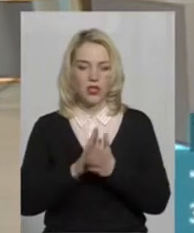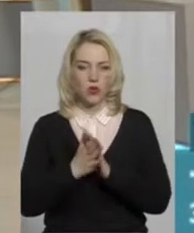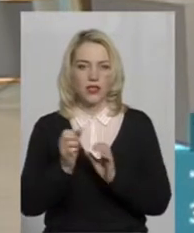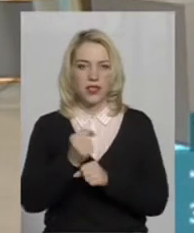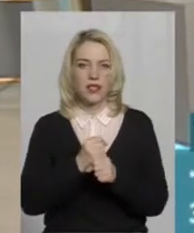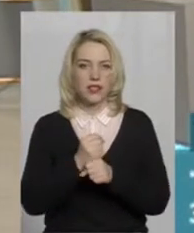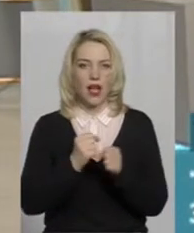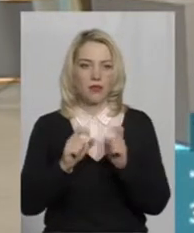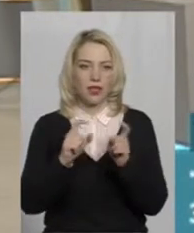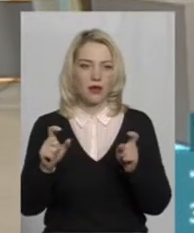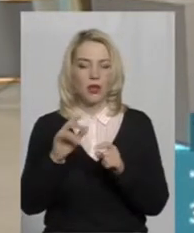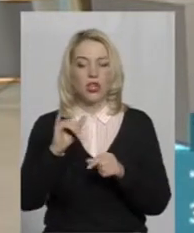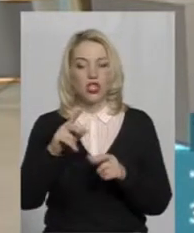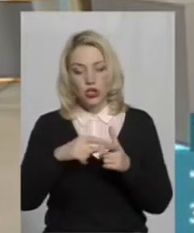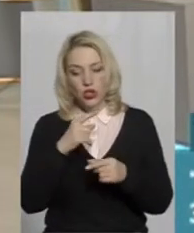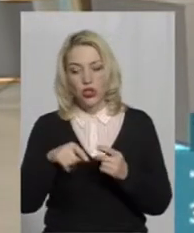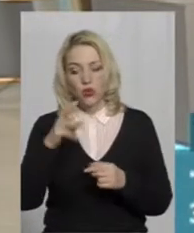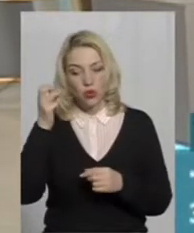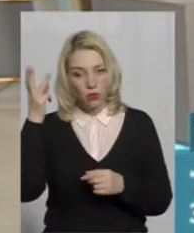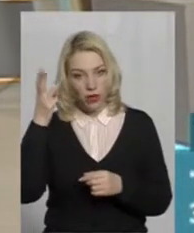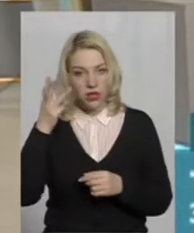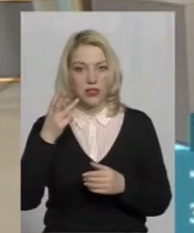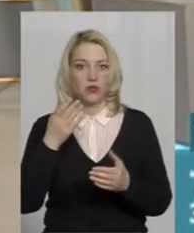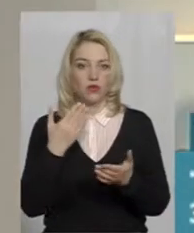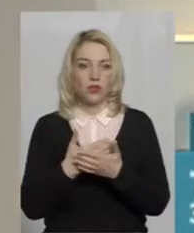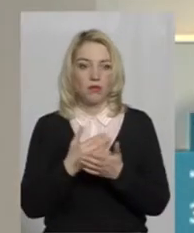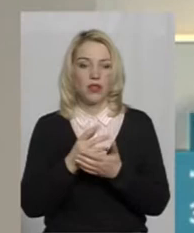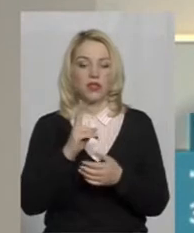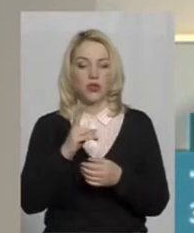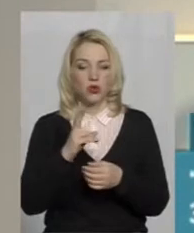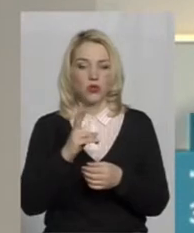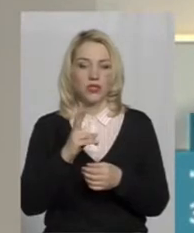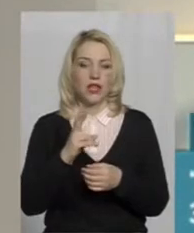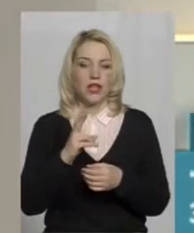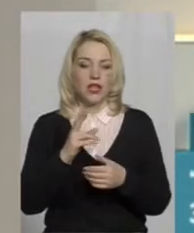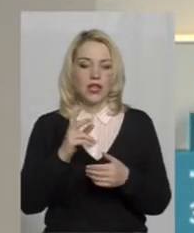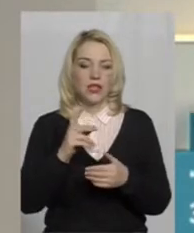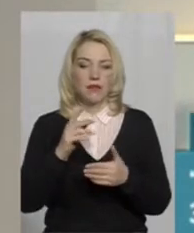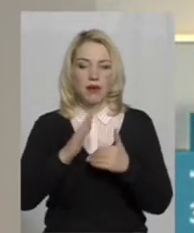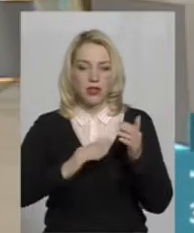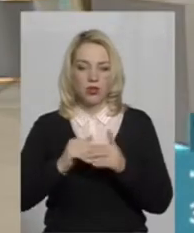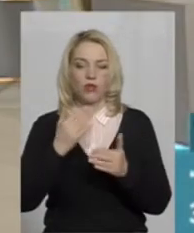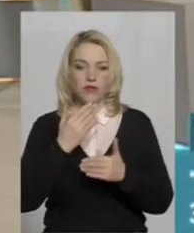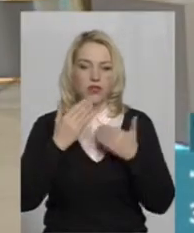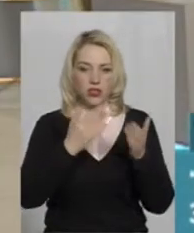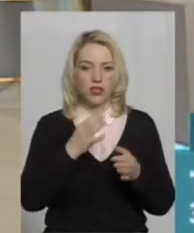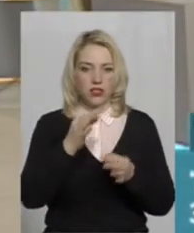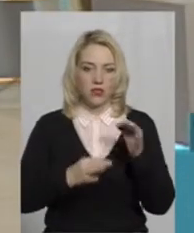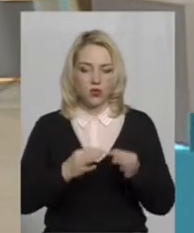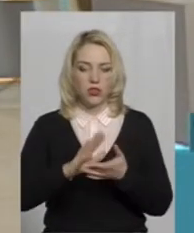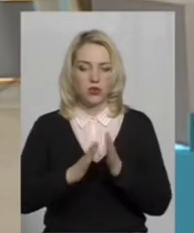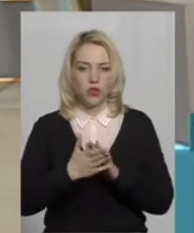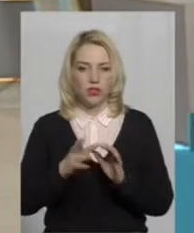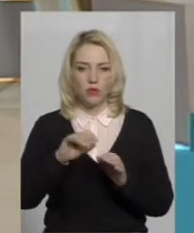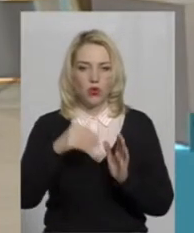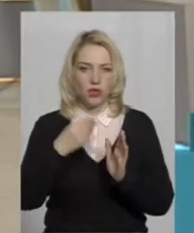практикував хтось із людей на візках, наприклад, звертатись до суду стосовно певних ситуацій із дискримінацією? Чи ви про